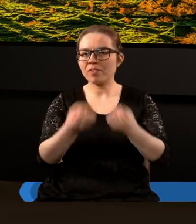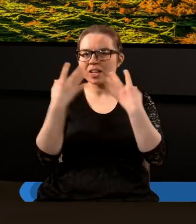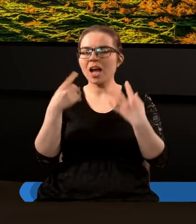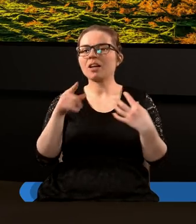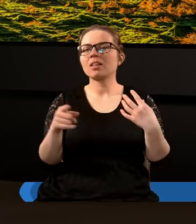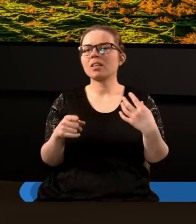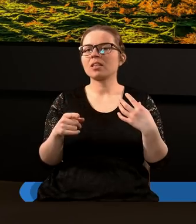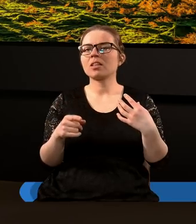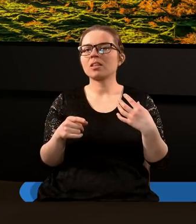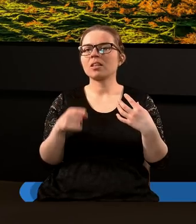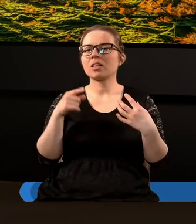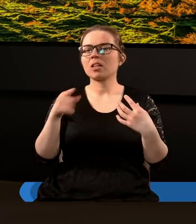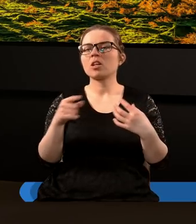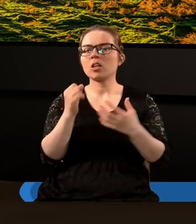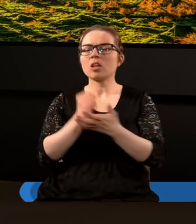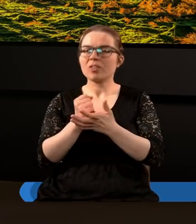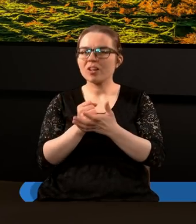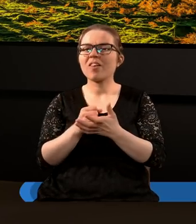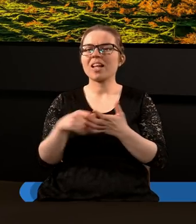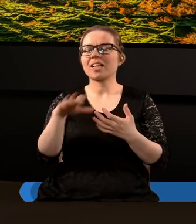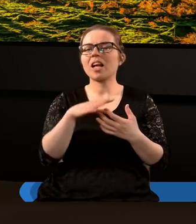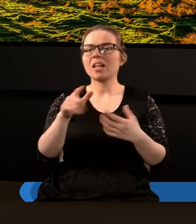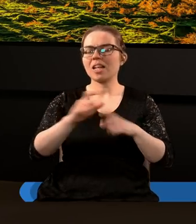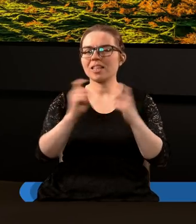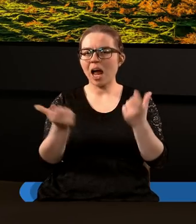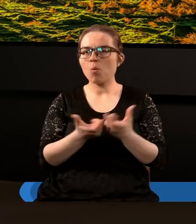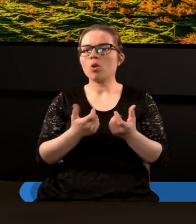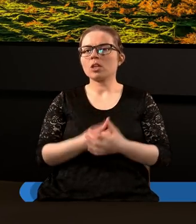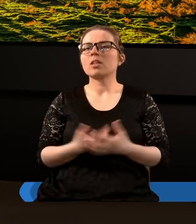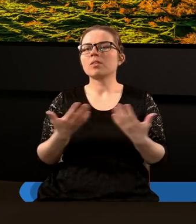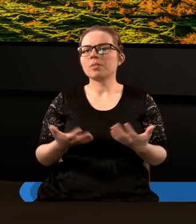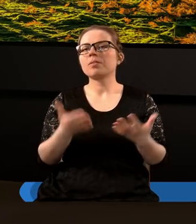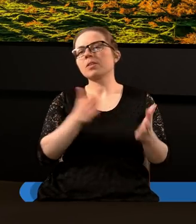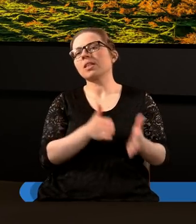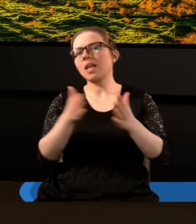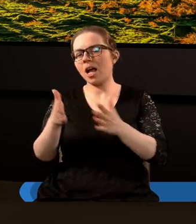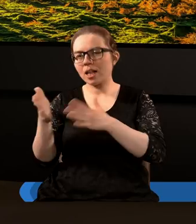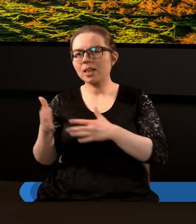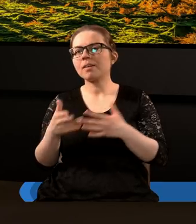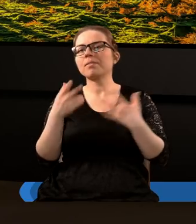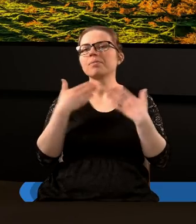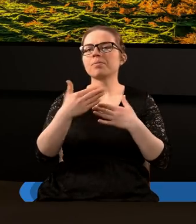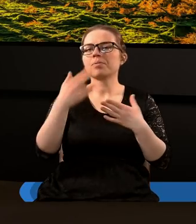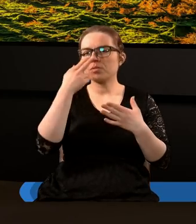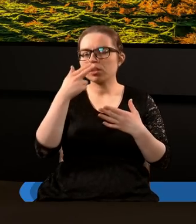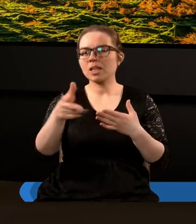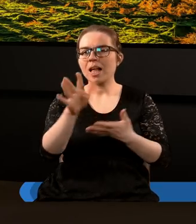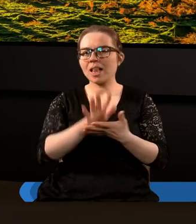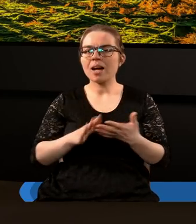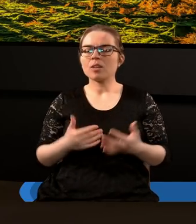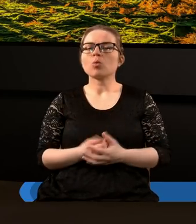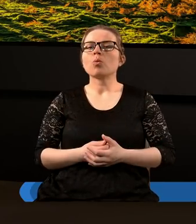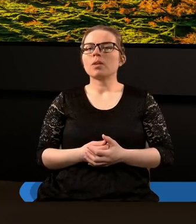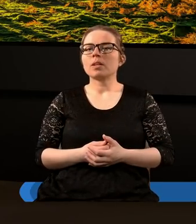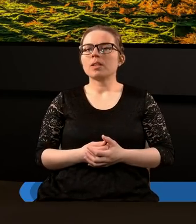troszeczkę ten trochę szerszy kontekst tak tej całości dobrze to może pójdziemy dalej do naszego tekstu